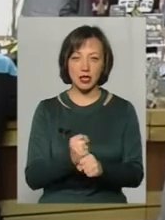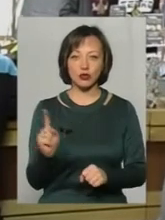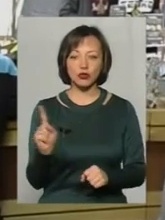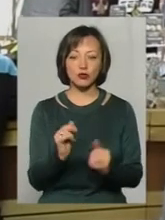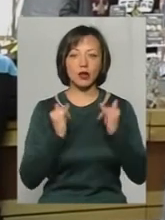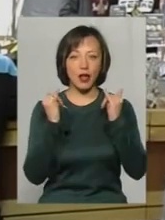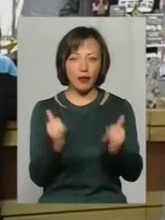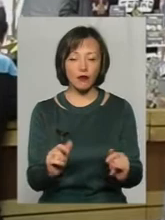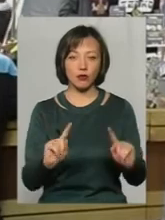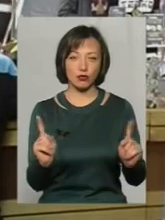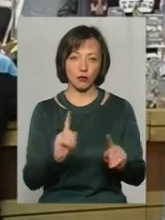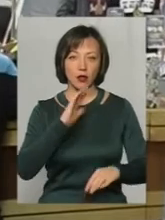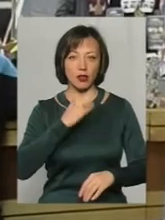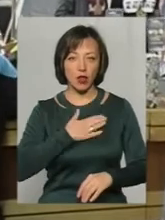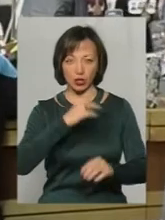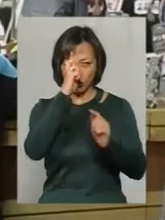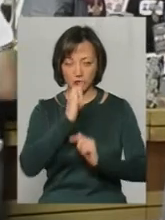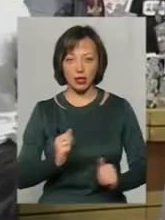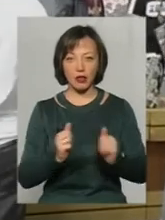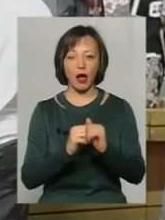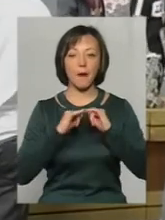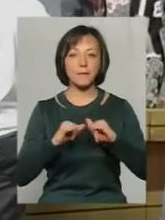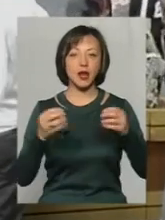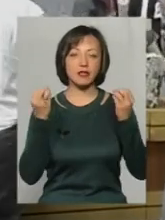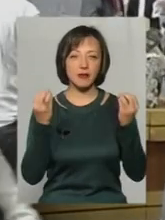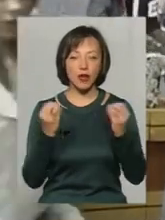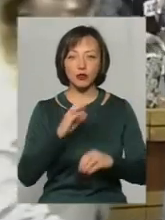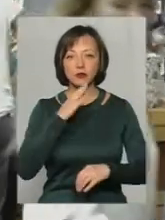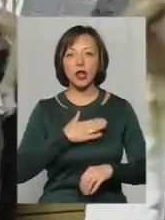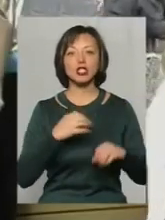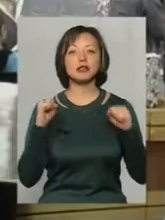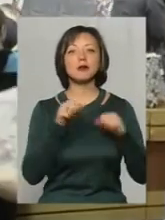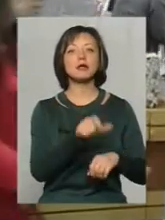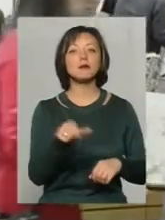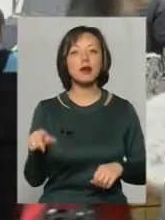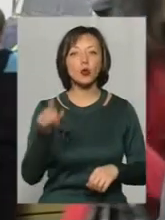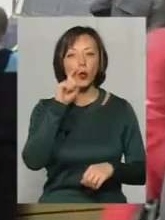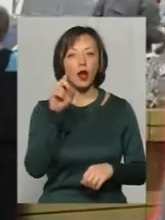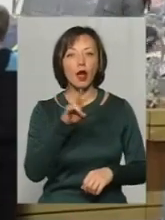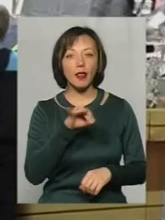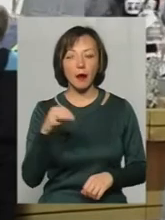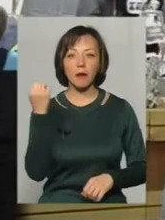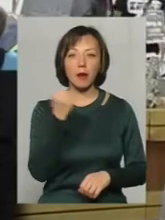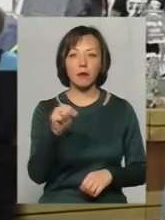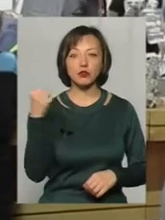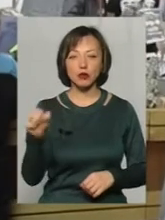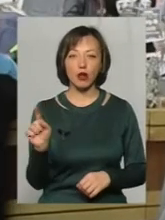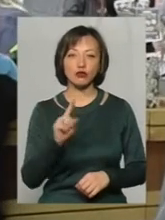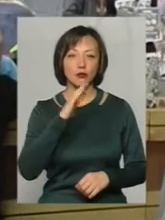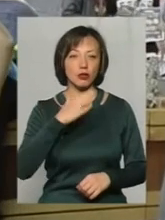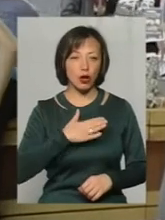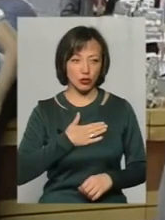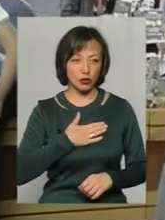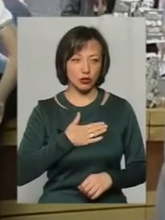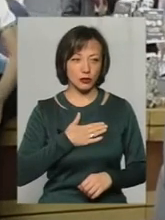наша країна процвітала, щоб наші спортсмени України побіждали, щоб наші